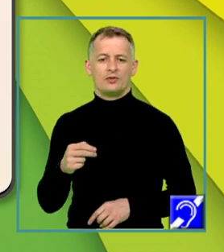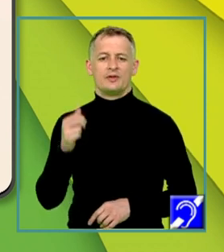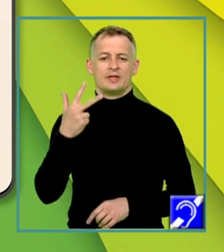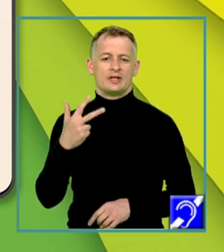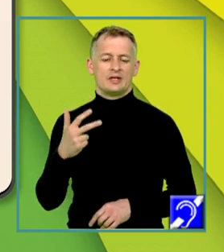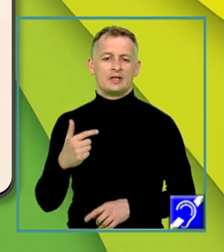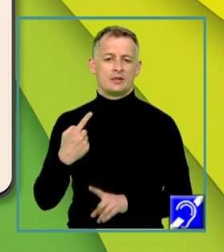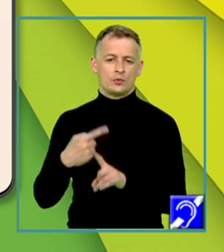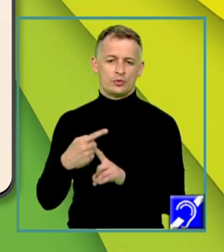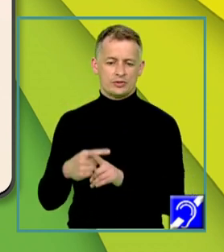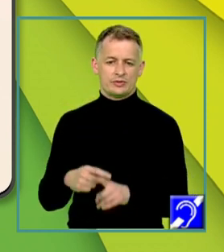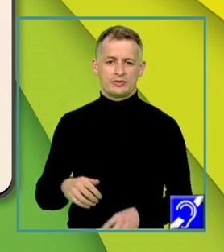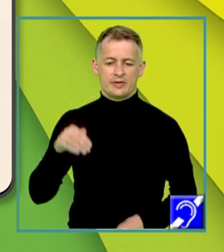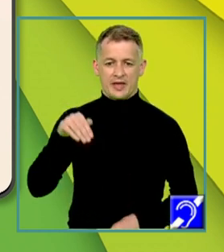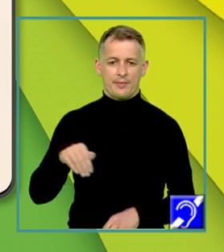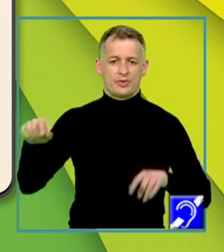matricea M de